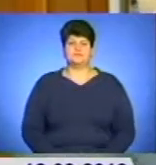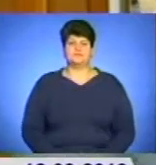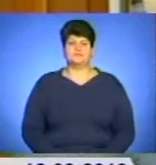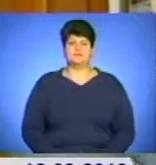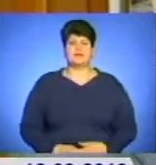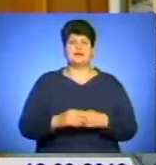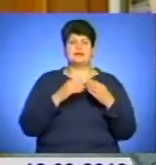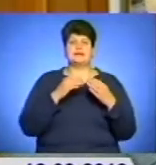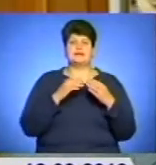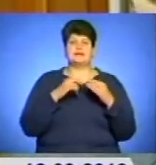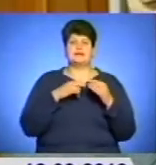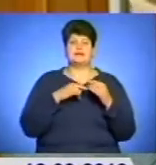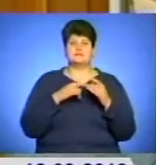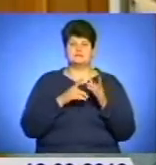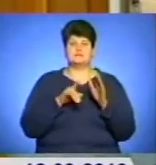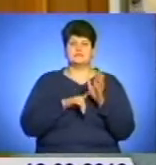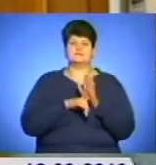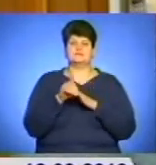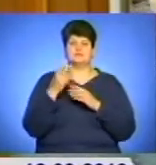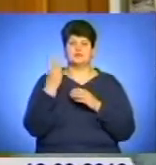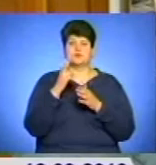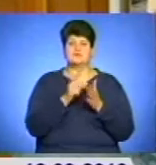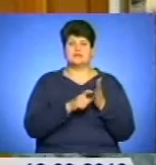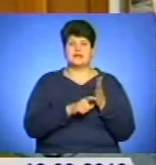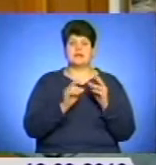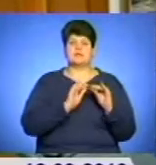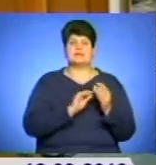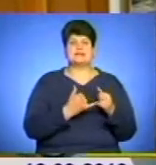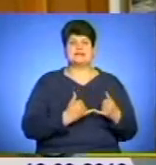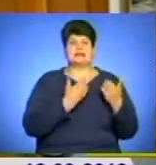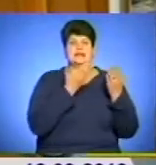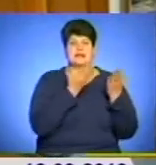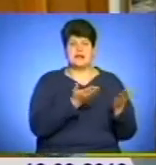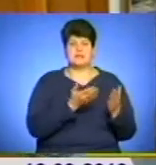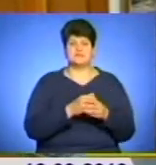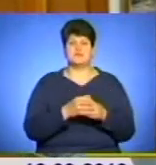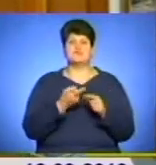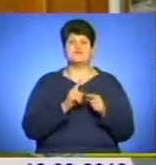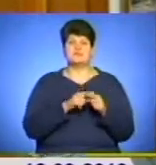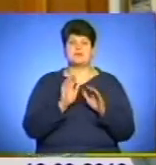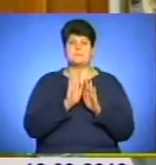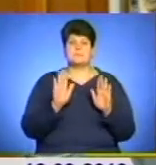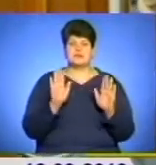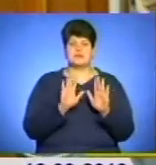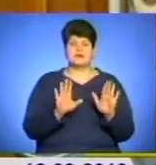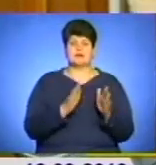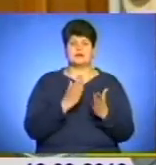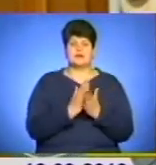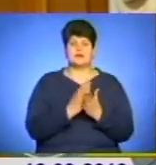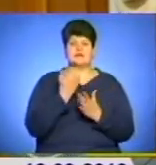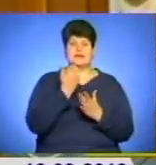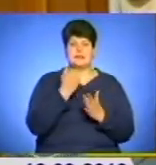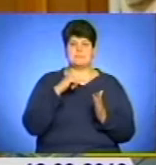кількох пісень, я завдячую їй, бо ці пісні написані саме для неї. Тобто в цих піснях певною міро відбувається її